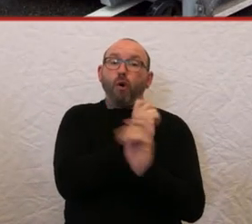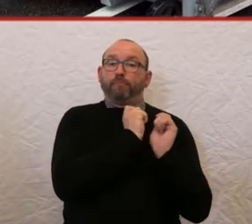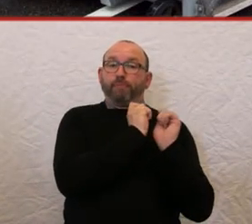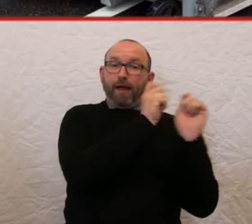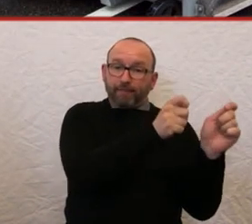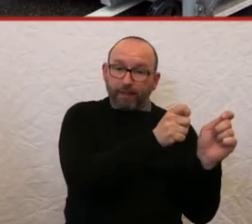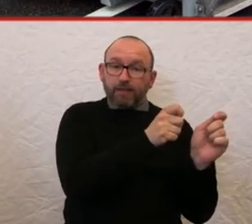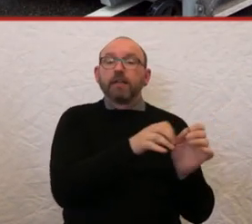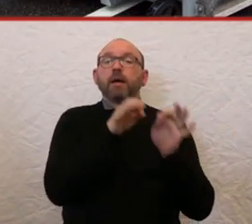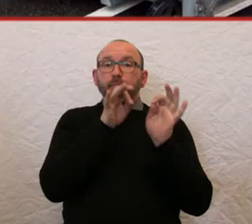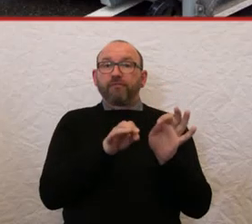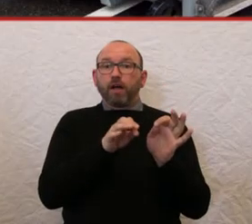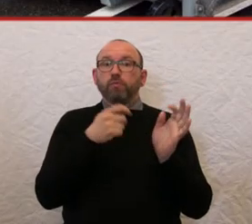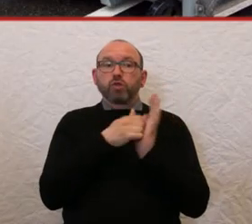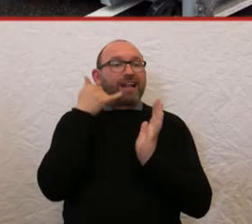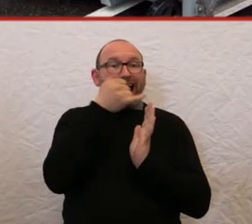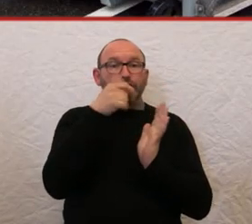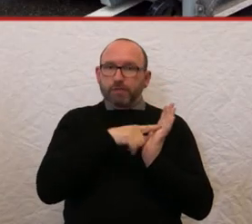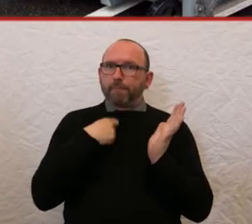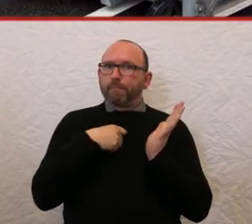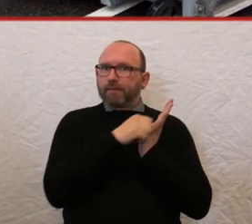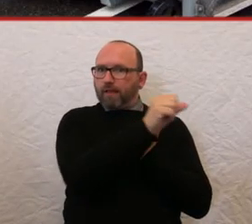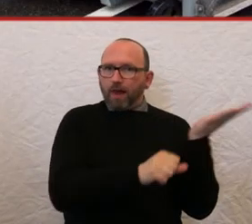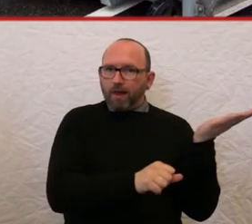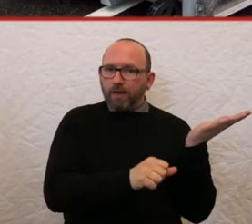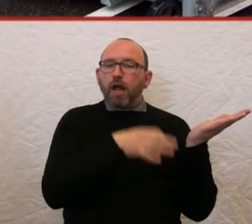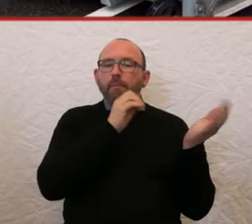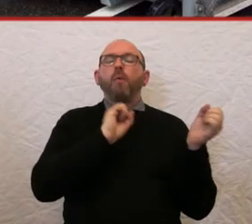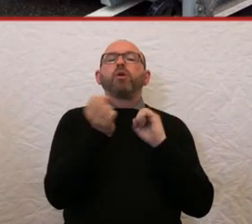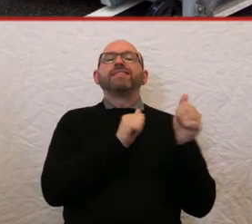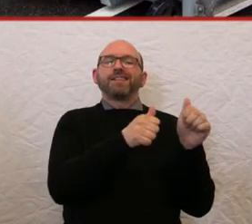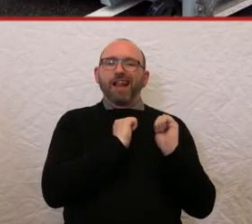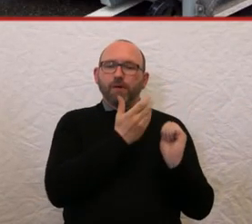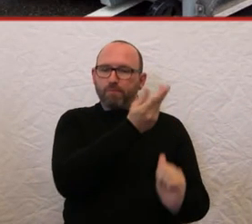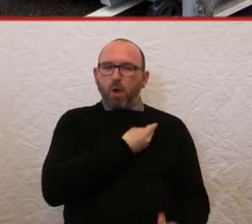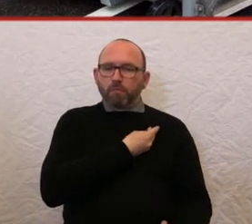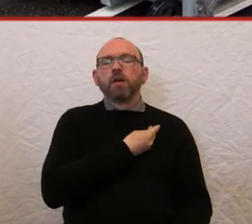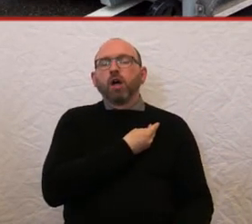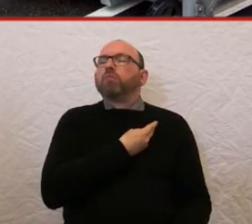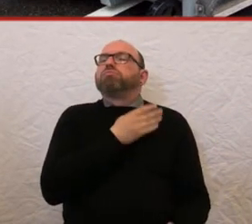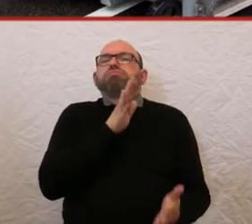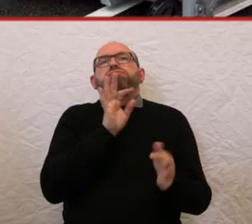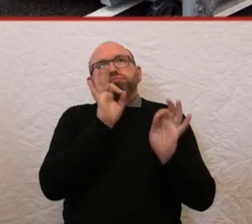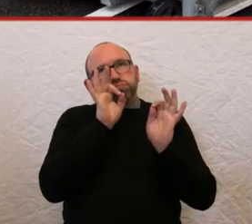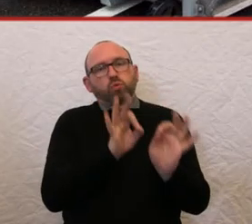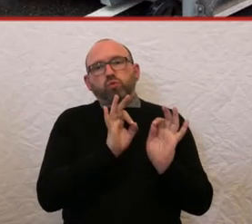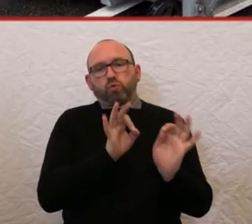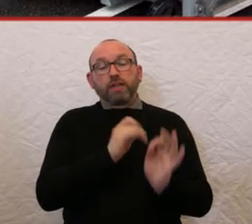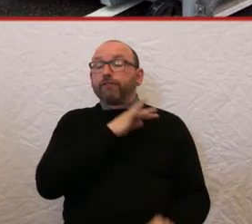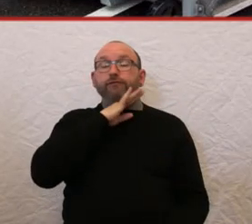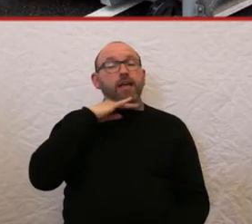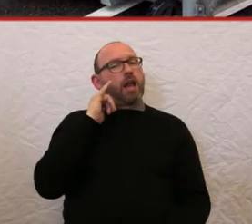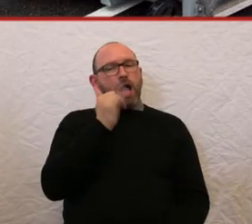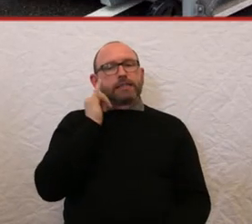kostenpflichtigen Telefonnummer, dass man diese Mobilitätshilfen bekommt, funktioniert inzwischen ganz gut, also ich bin ein vielreisender